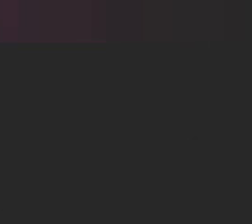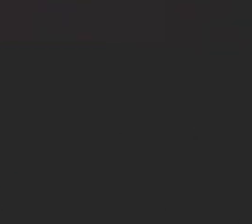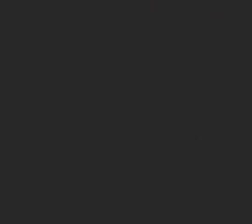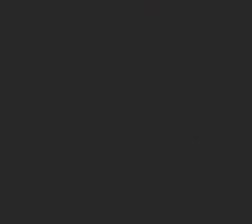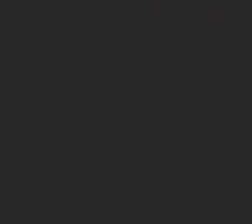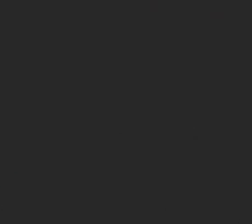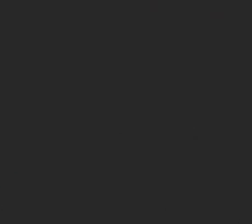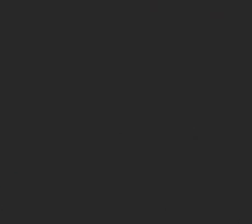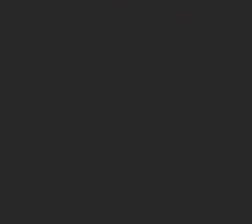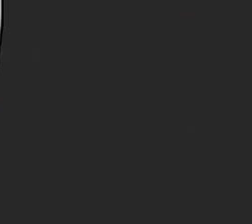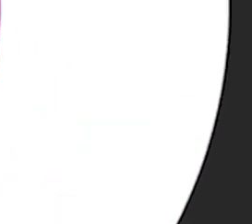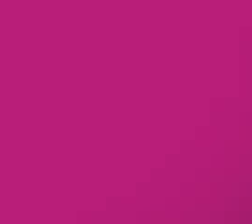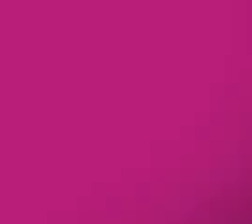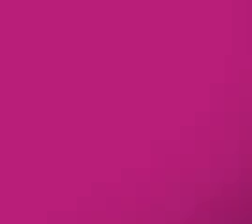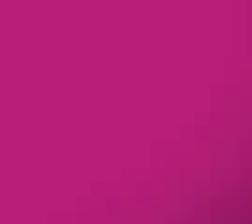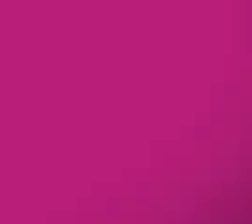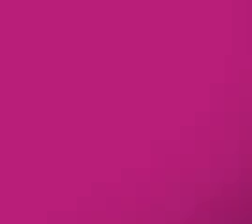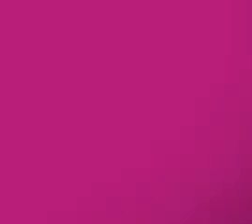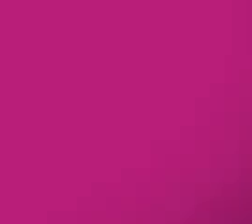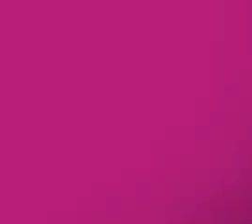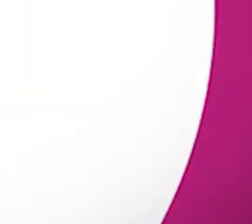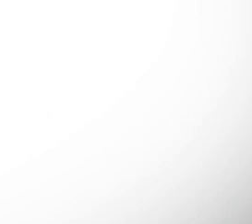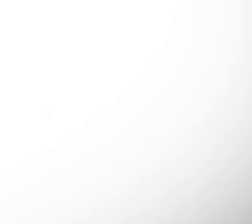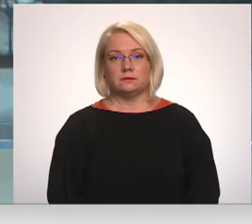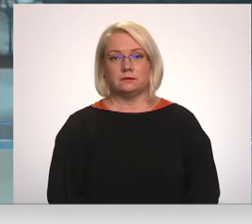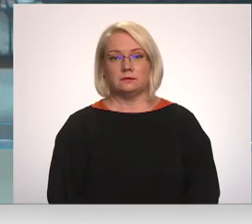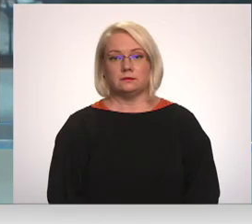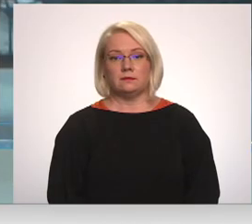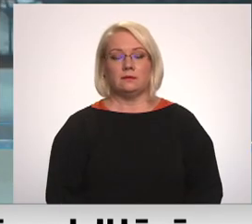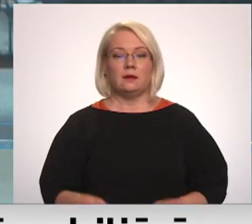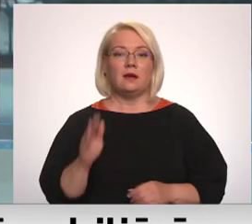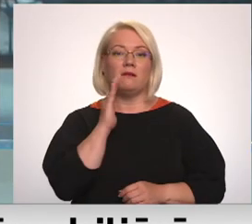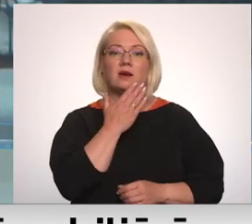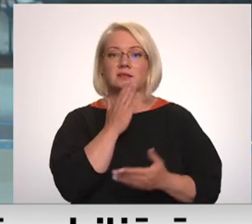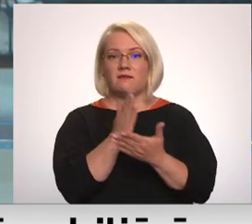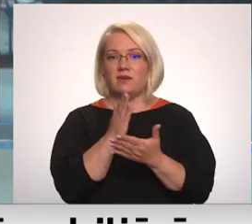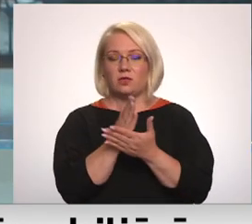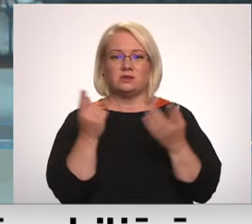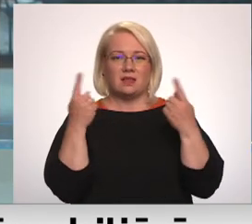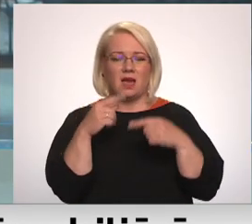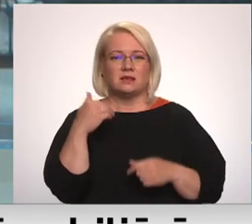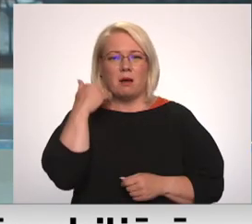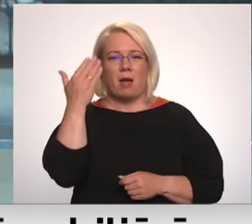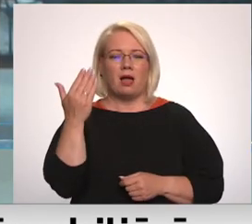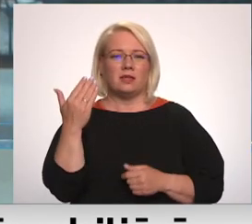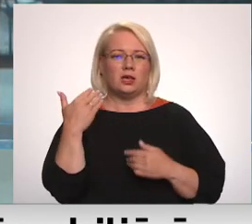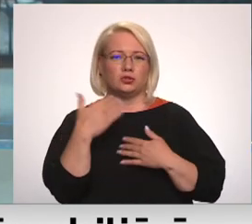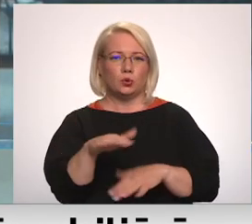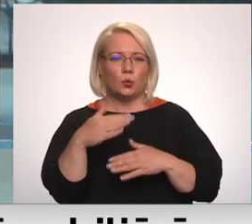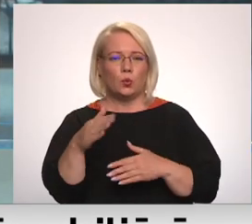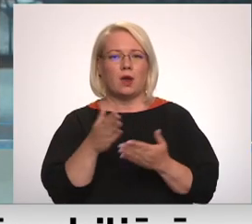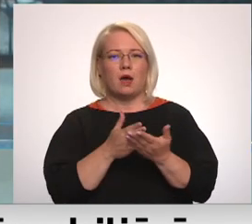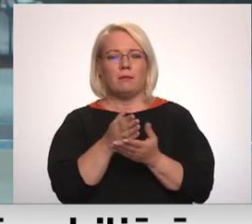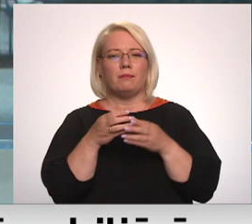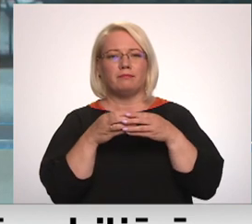Re! Viss ēters ir te! Vasaras vidus ir laiks, kā Baltijas jūrā dodas zinātnieku